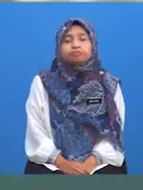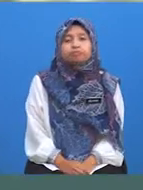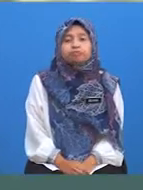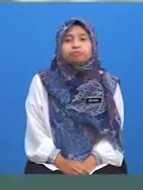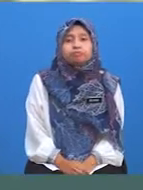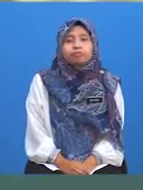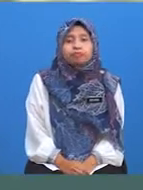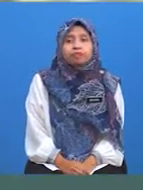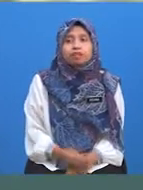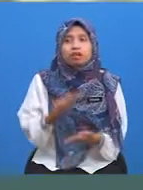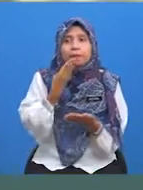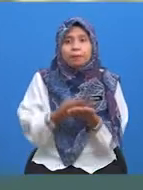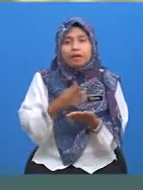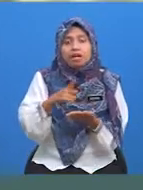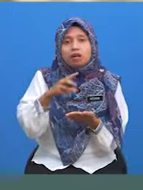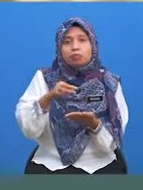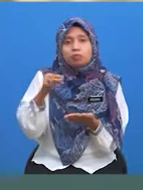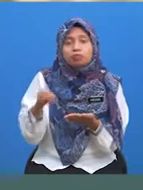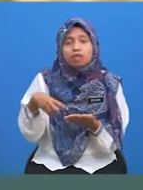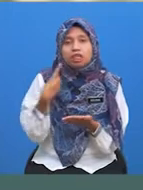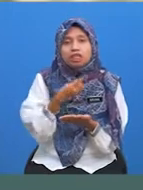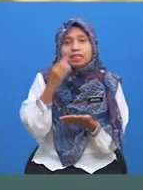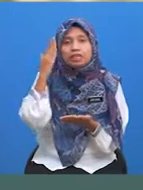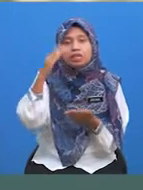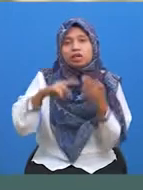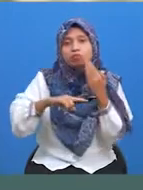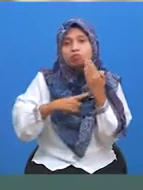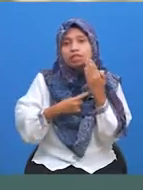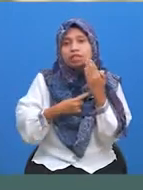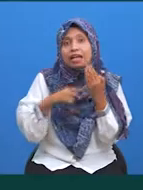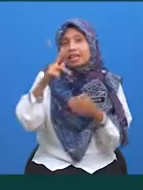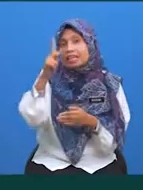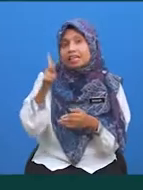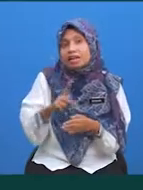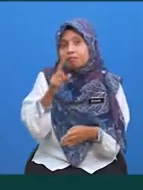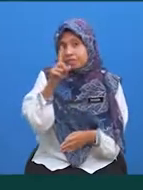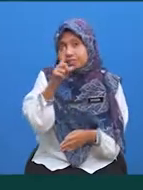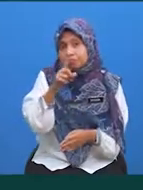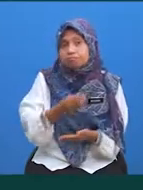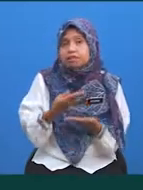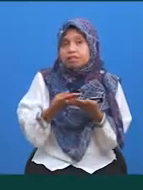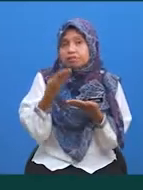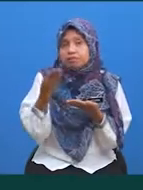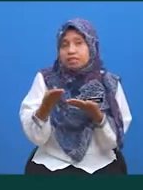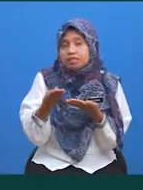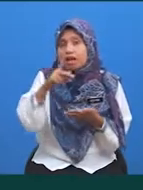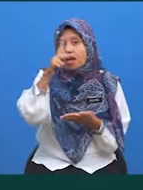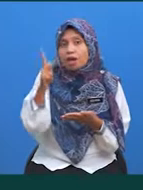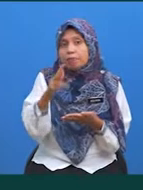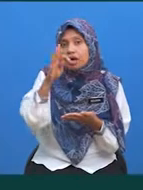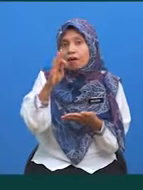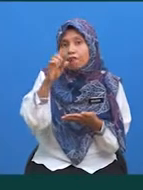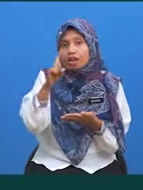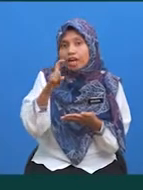Baiklah, murid-murid Kita akan mulakan latihan 1 Diberi kamiran FX